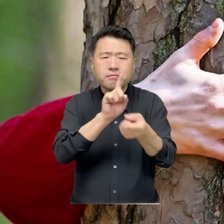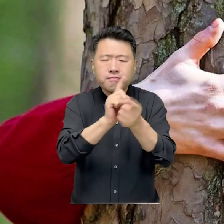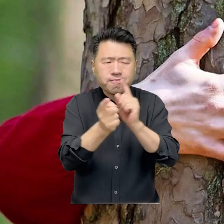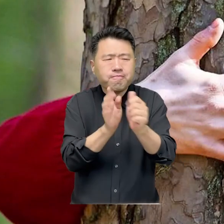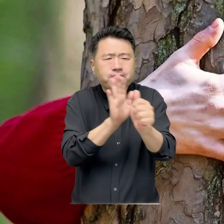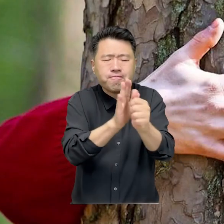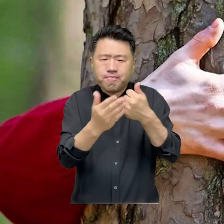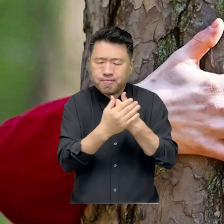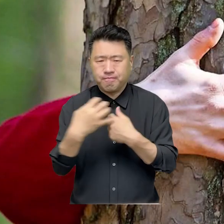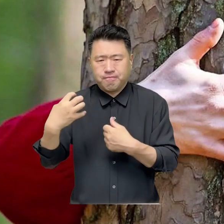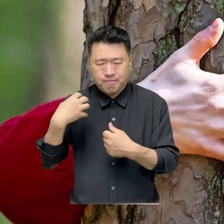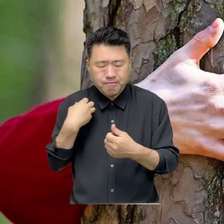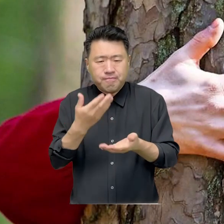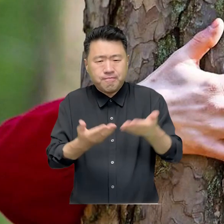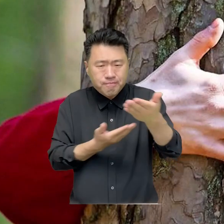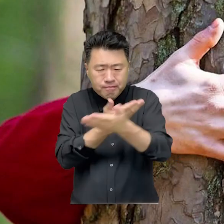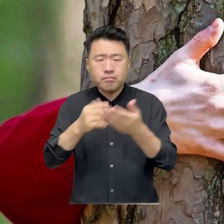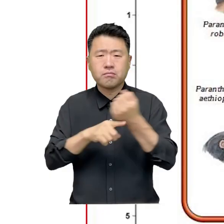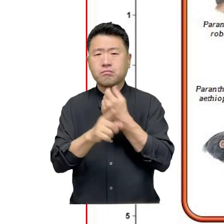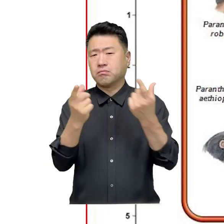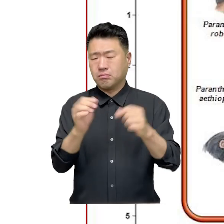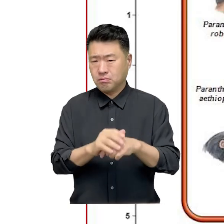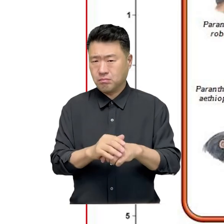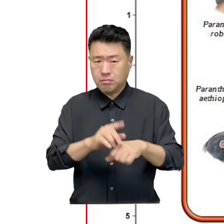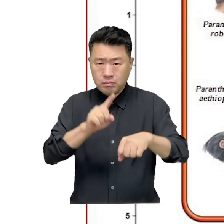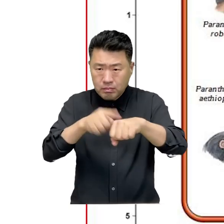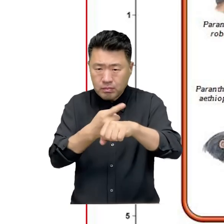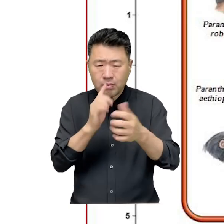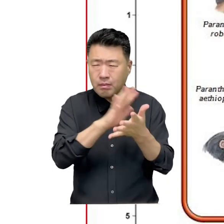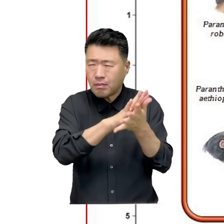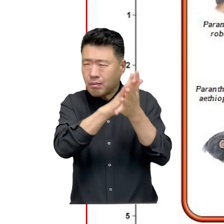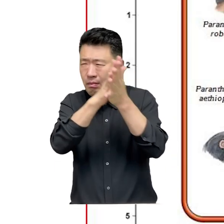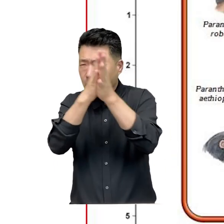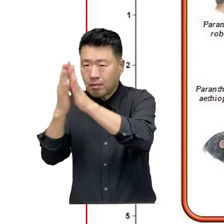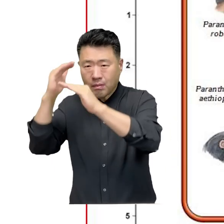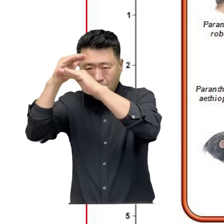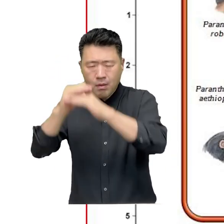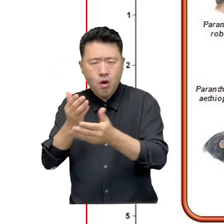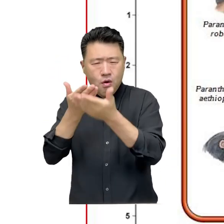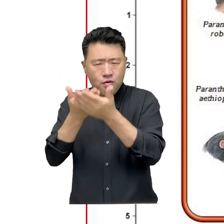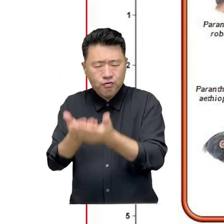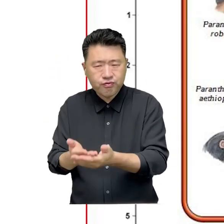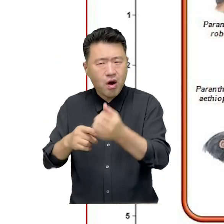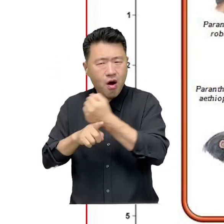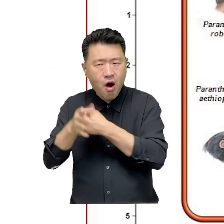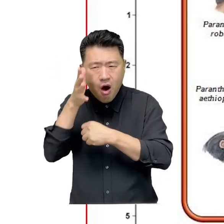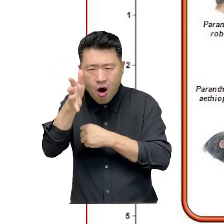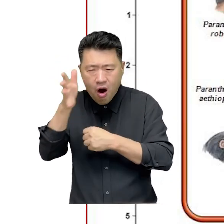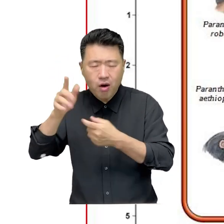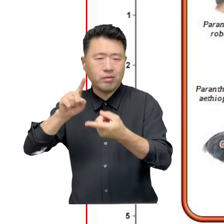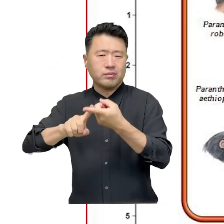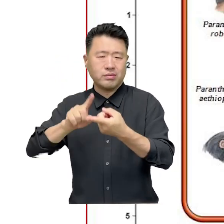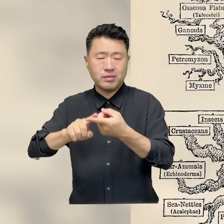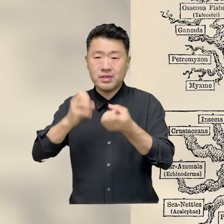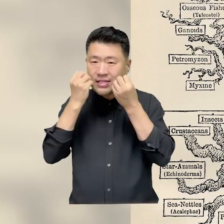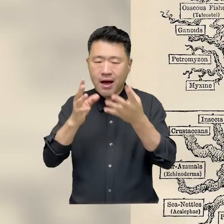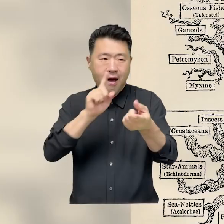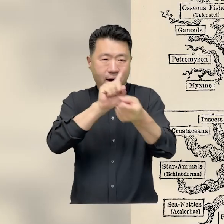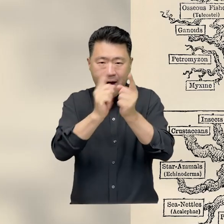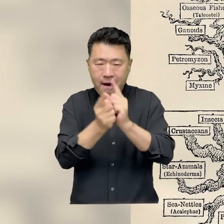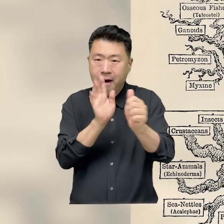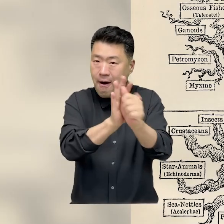협력과 역할 분담이다. 우연성이 지배하는 진화 과정에서 발생한 중요한 전환 모두가